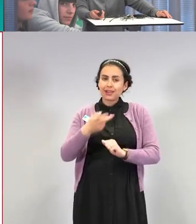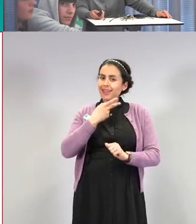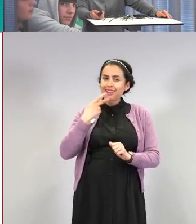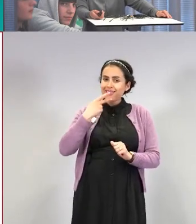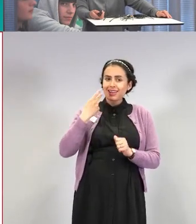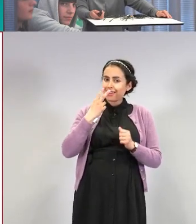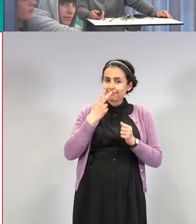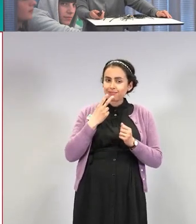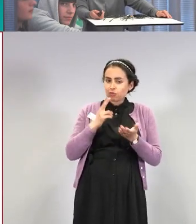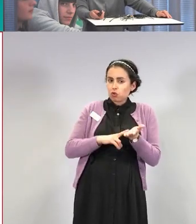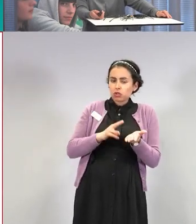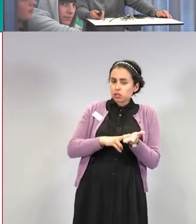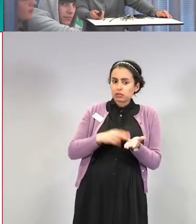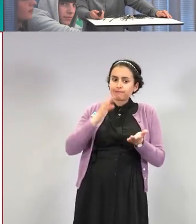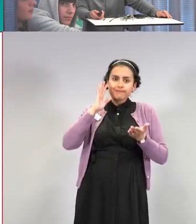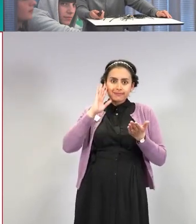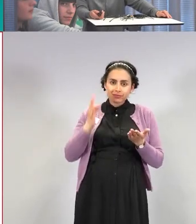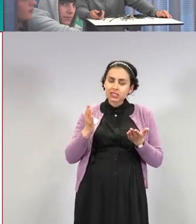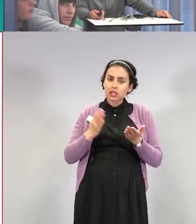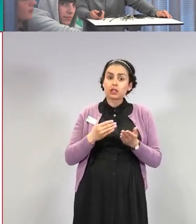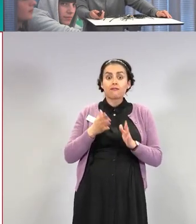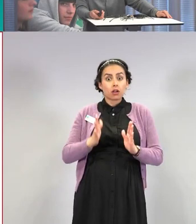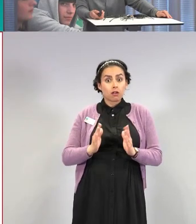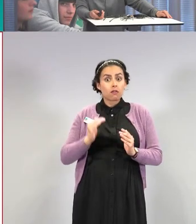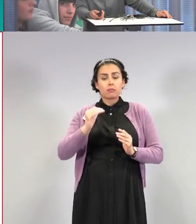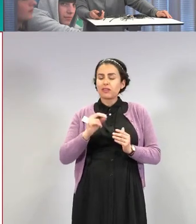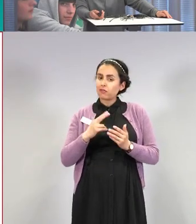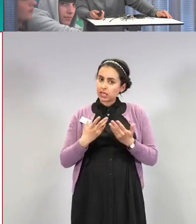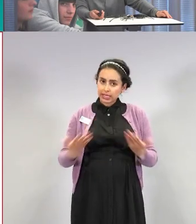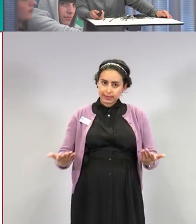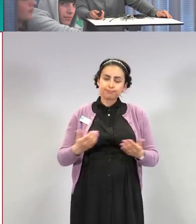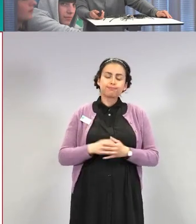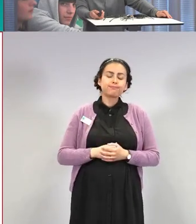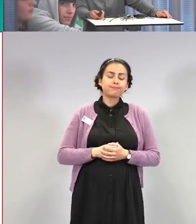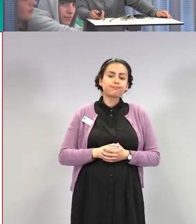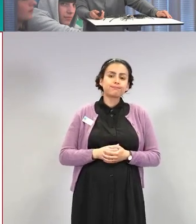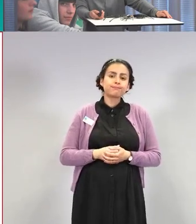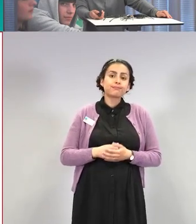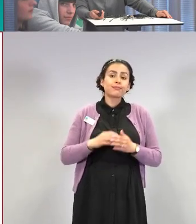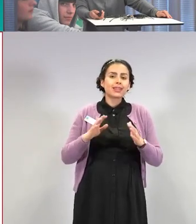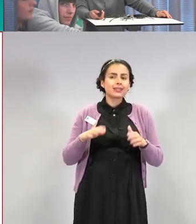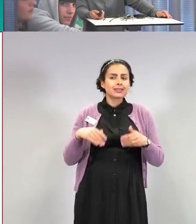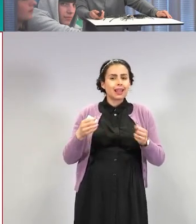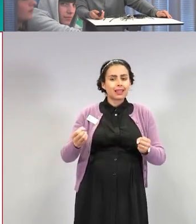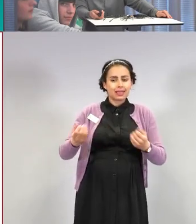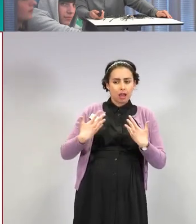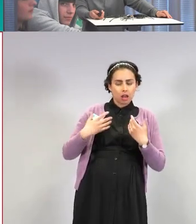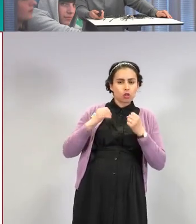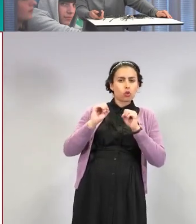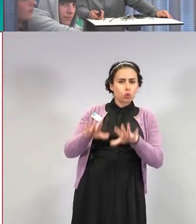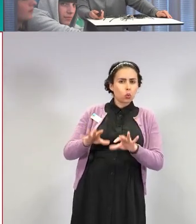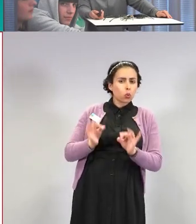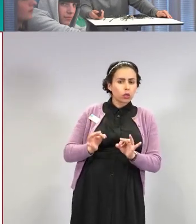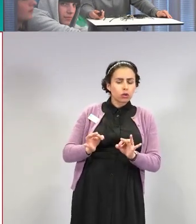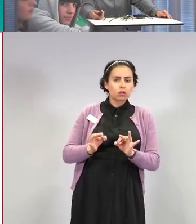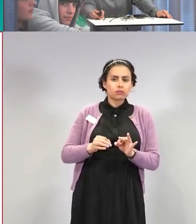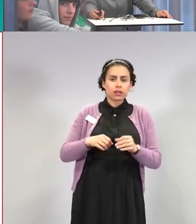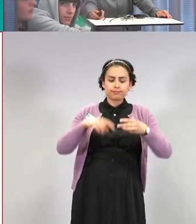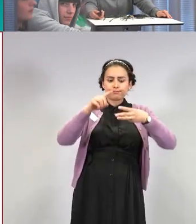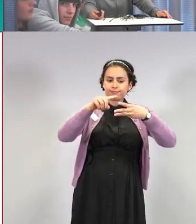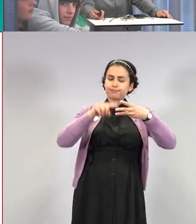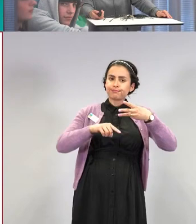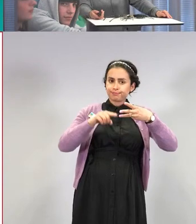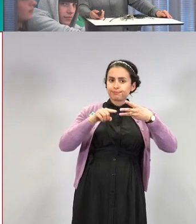tiedetä, onko se vakavampi. Sitten tarttuvuus. Oikeastaan nämä kaikki kolme ensimmäistä on